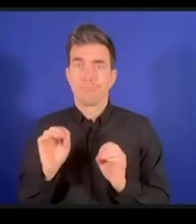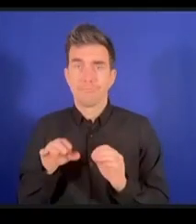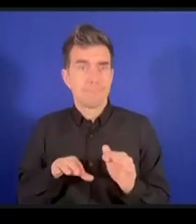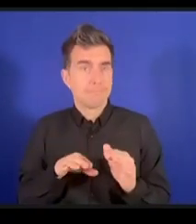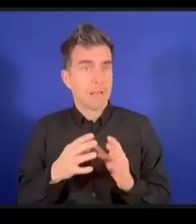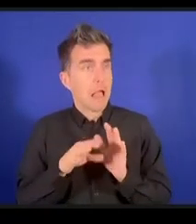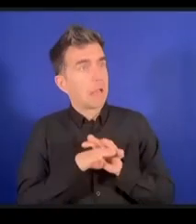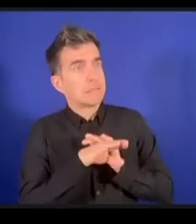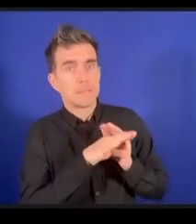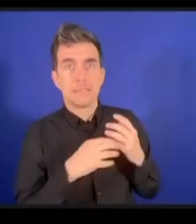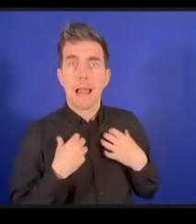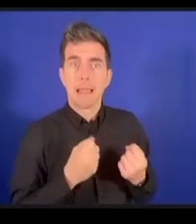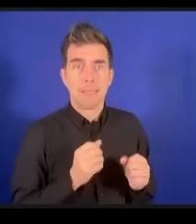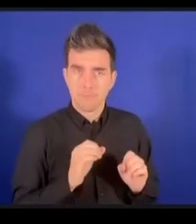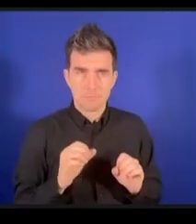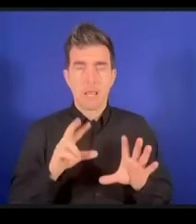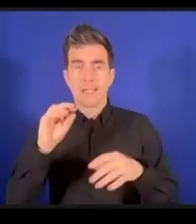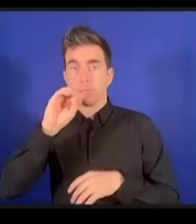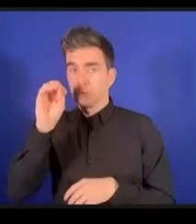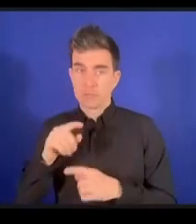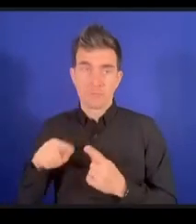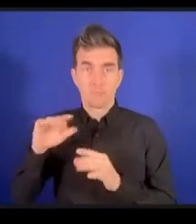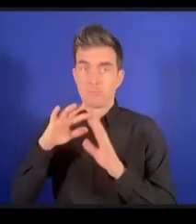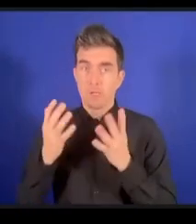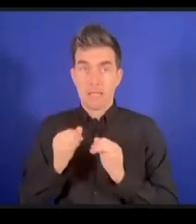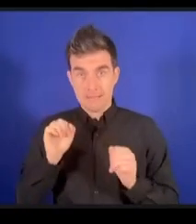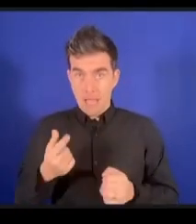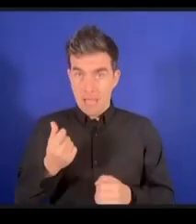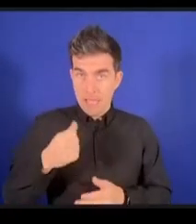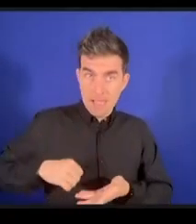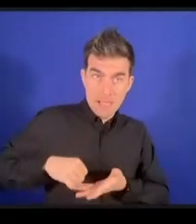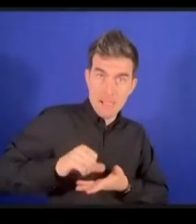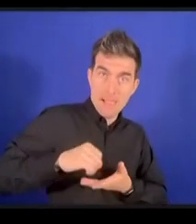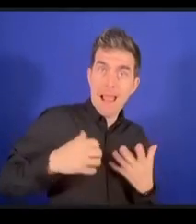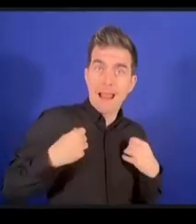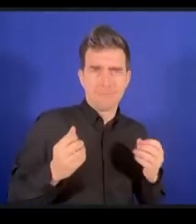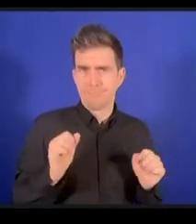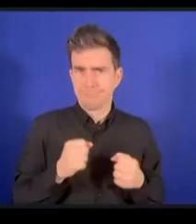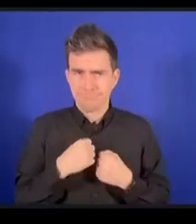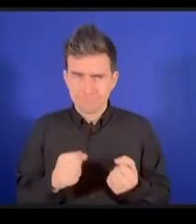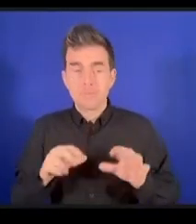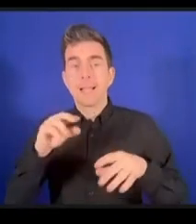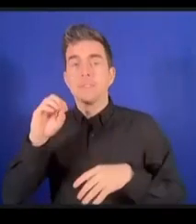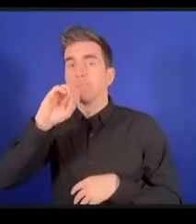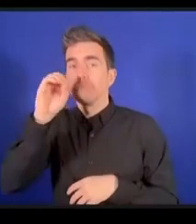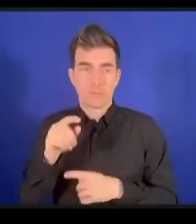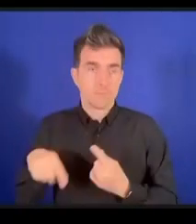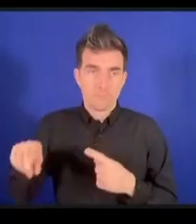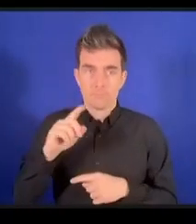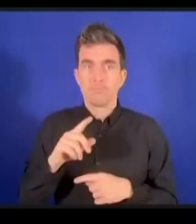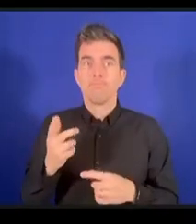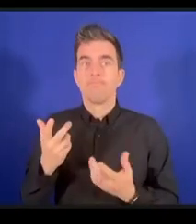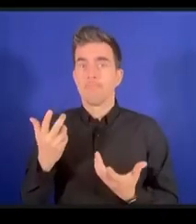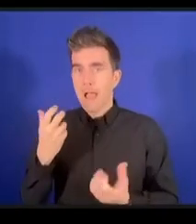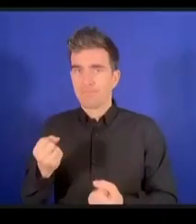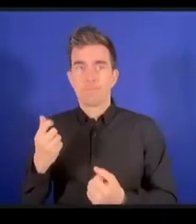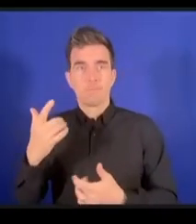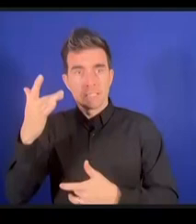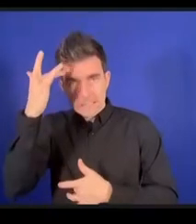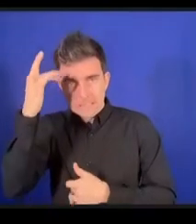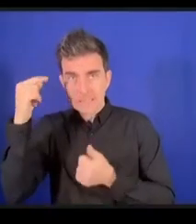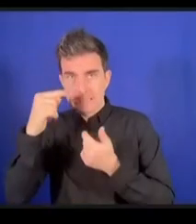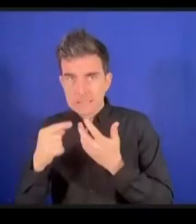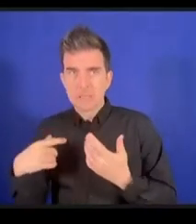80% ont des maladies aiguë ce qui signifie que nous avons